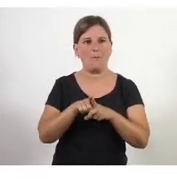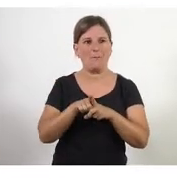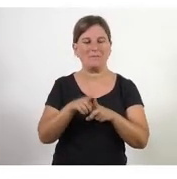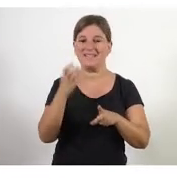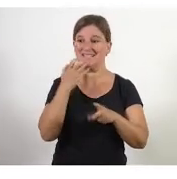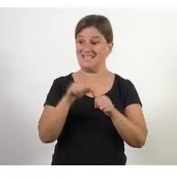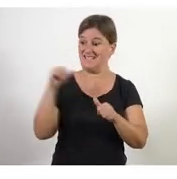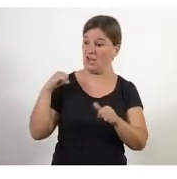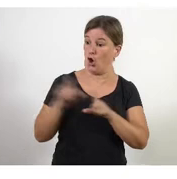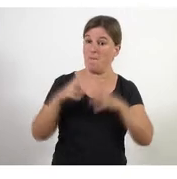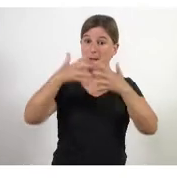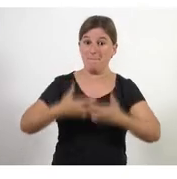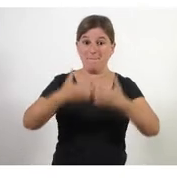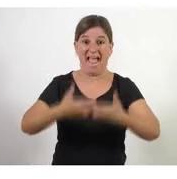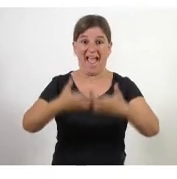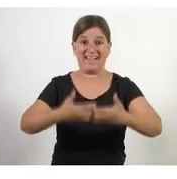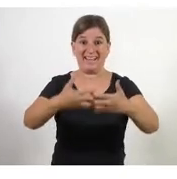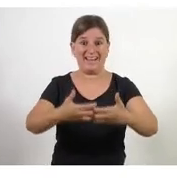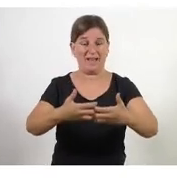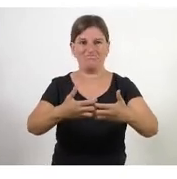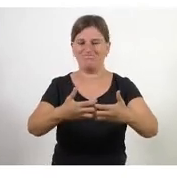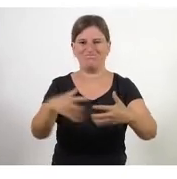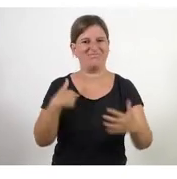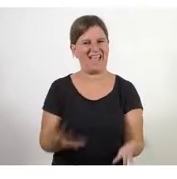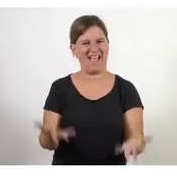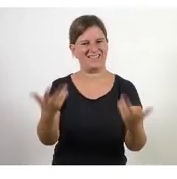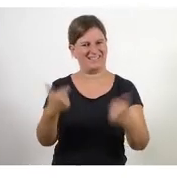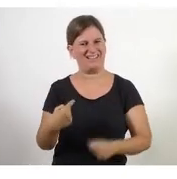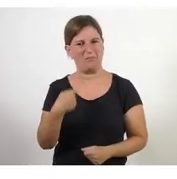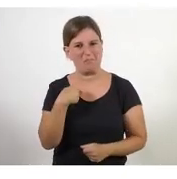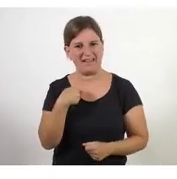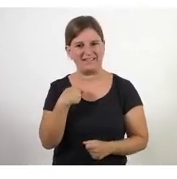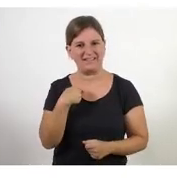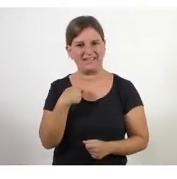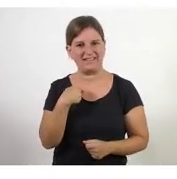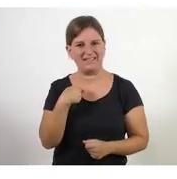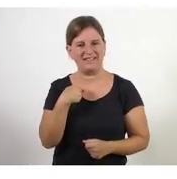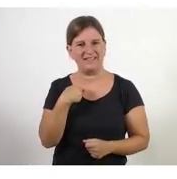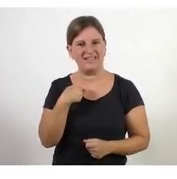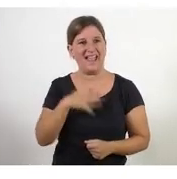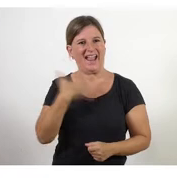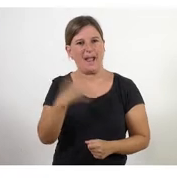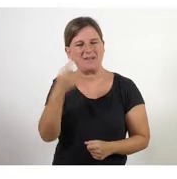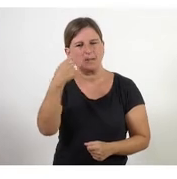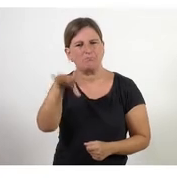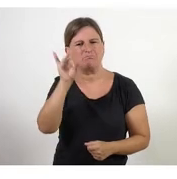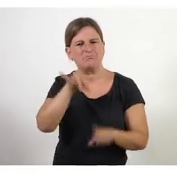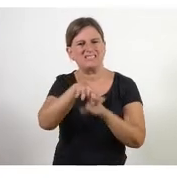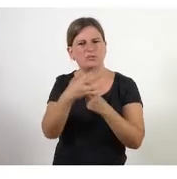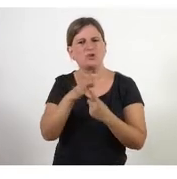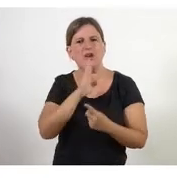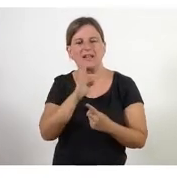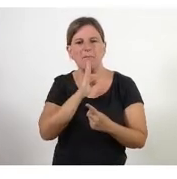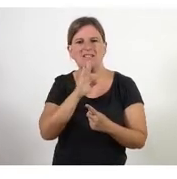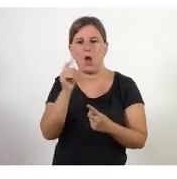perdre una mica d'agilitat i de la capacitat de percebre què és el que està passant. Llavors, les metodologies que